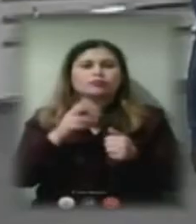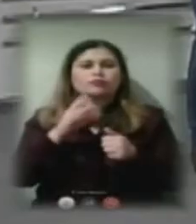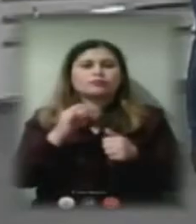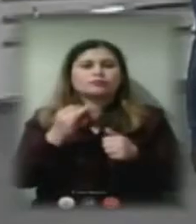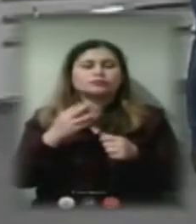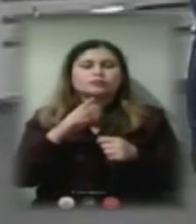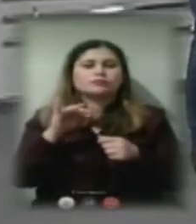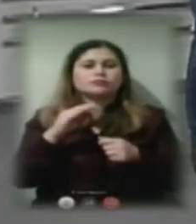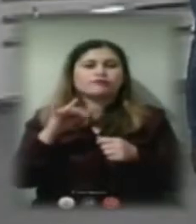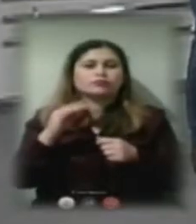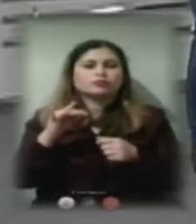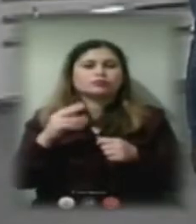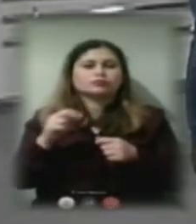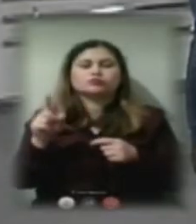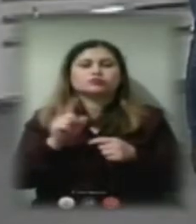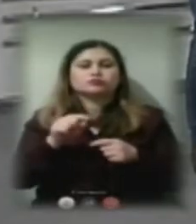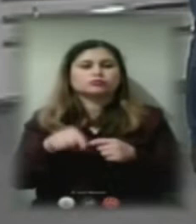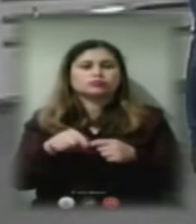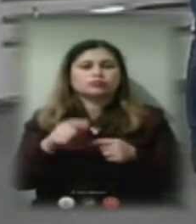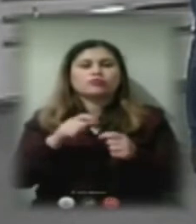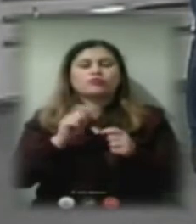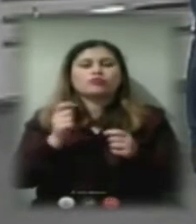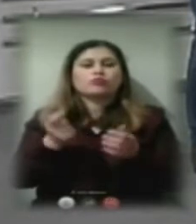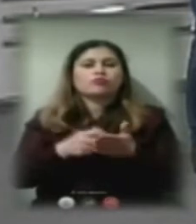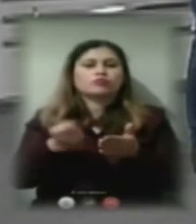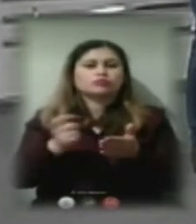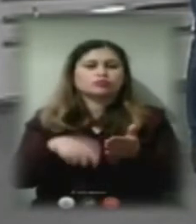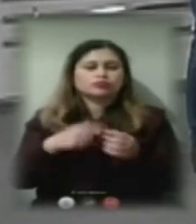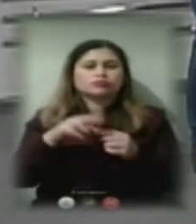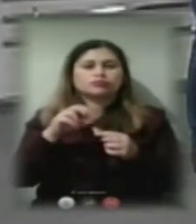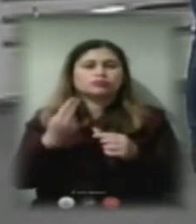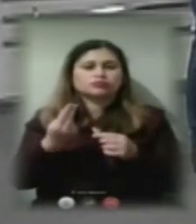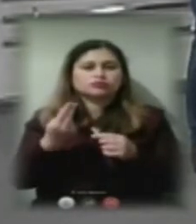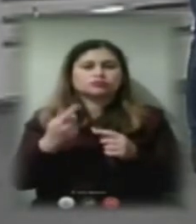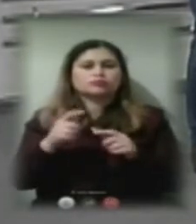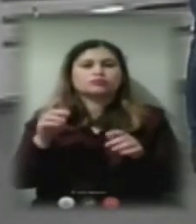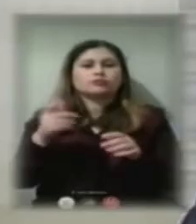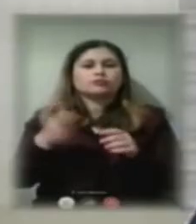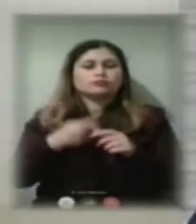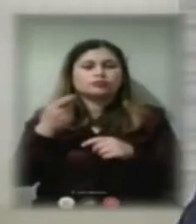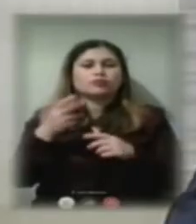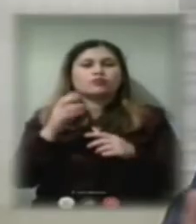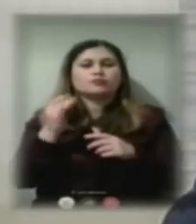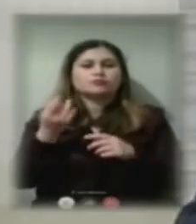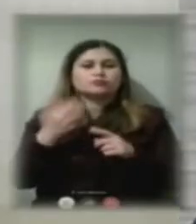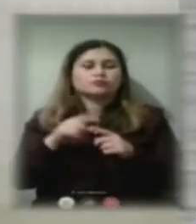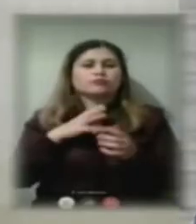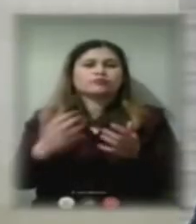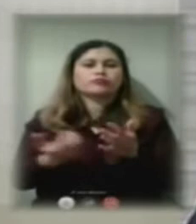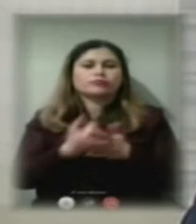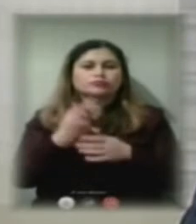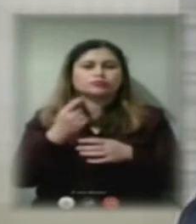щодо відключення, ТЕЦ подавали на цю комісію і вигравали практично 100%